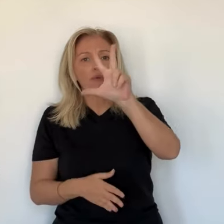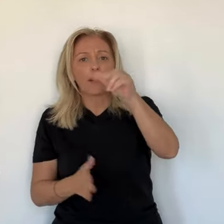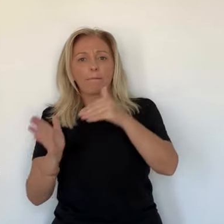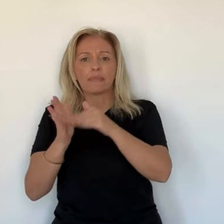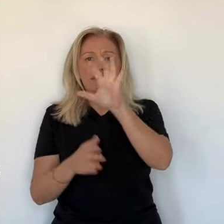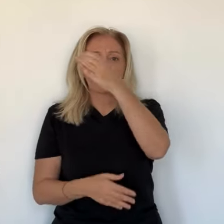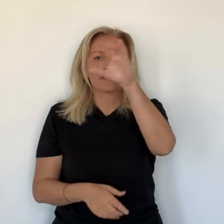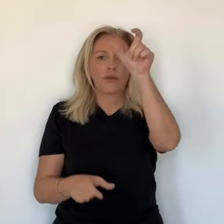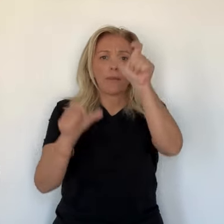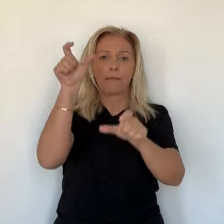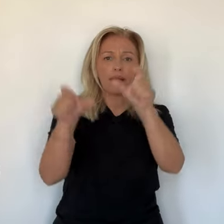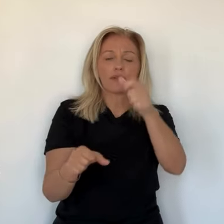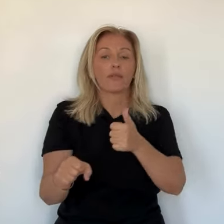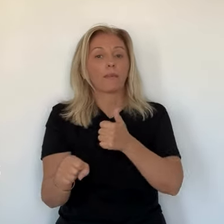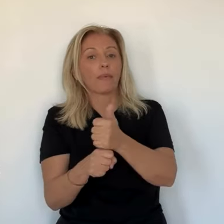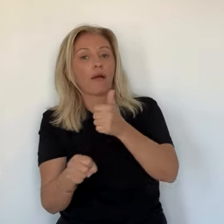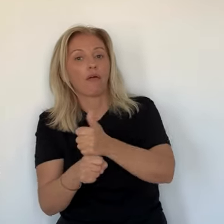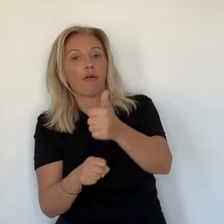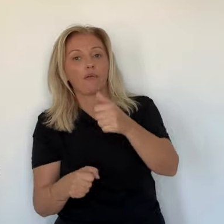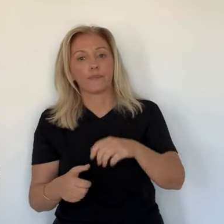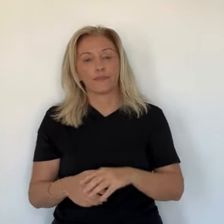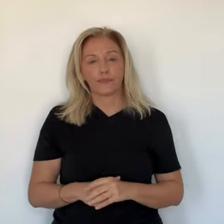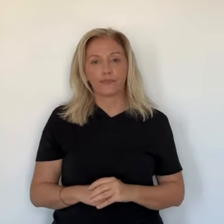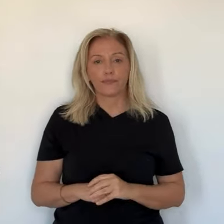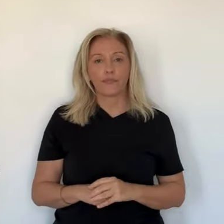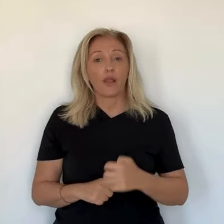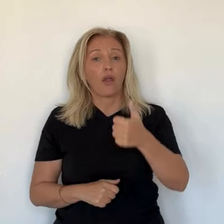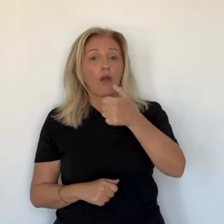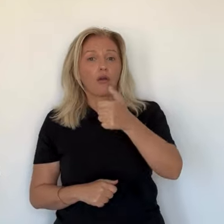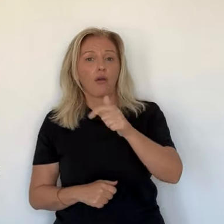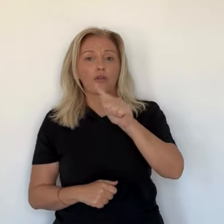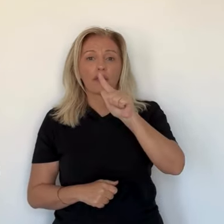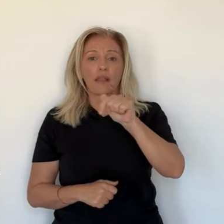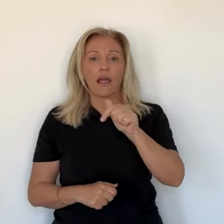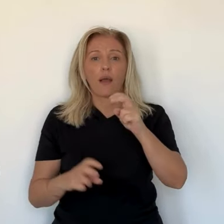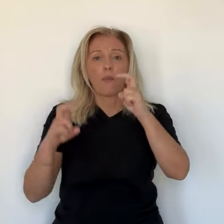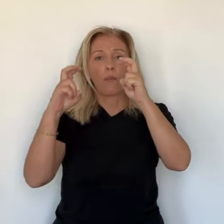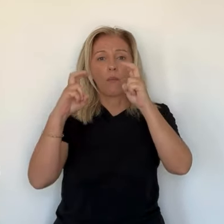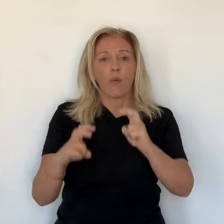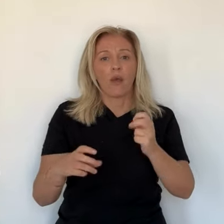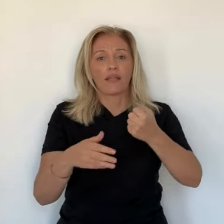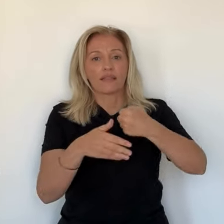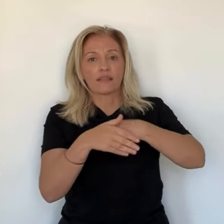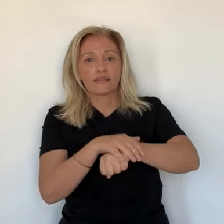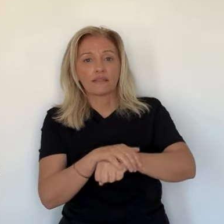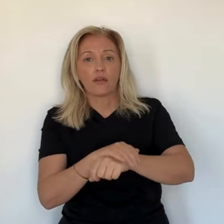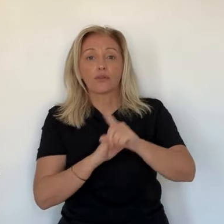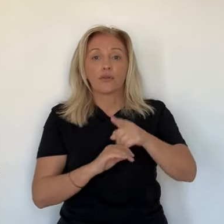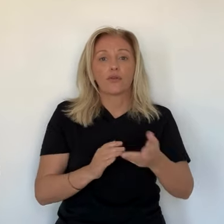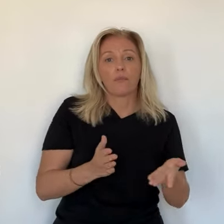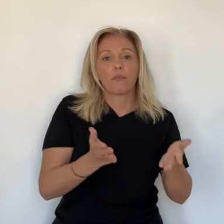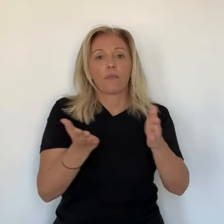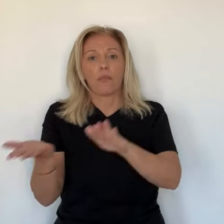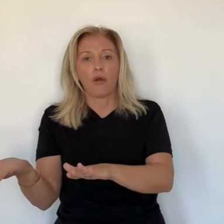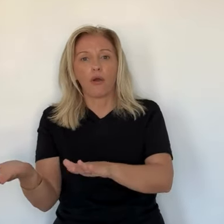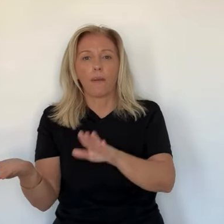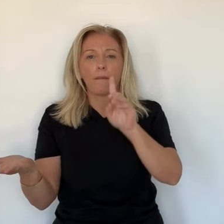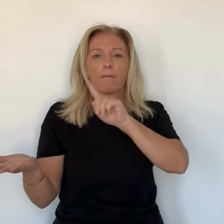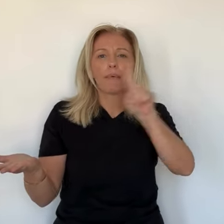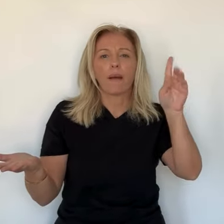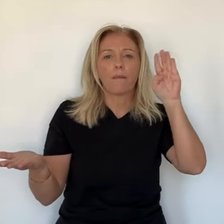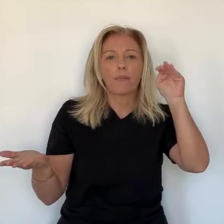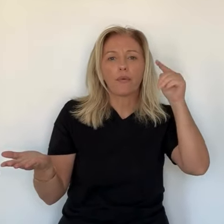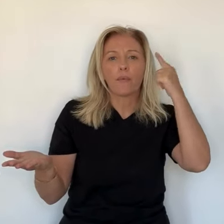4 500 habitants de plus par année. Alors que là, on est plutôt entre 3 000 et 3 500 habitants supplémentaires chaque année